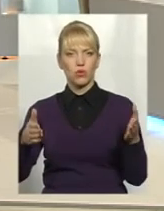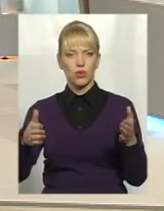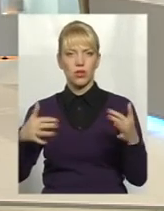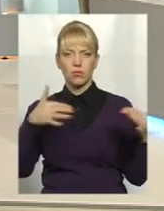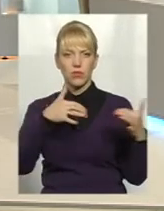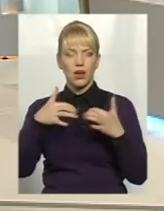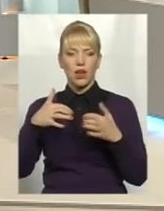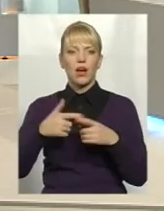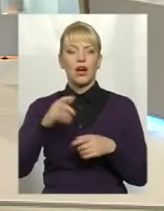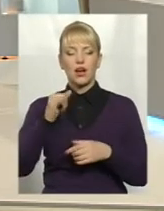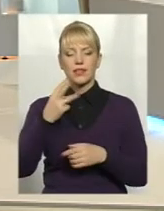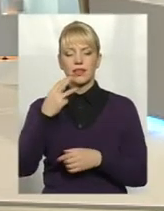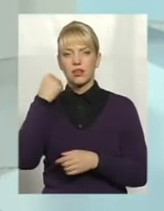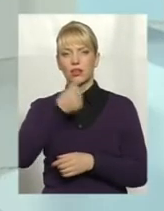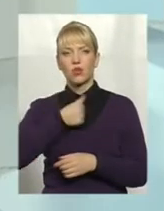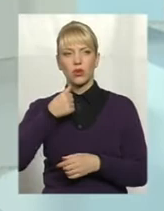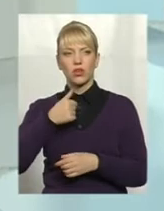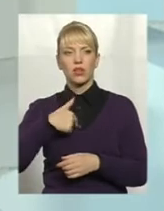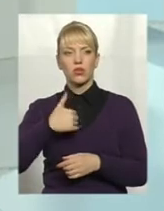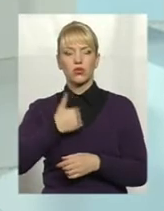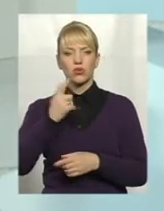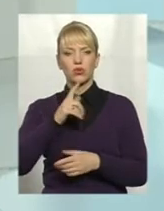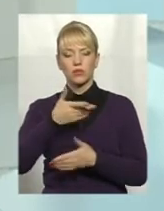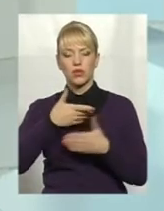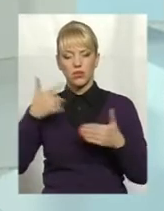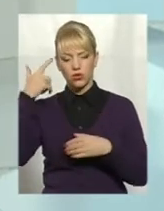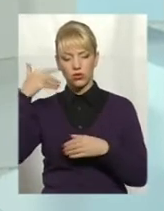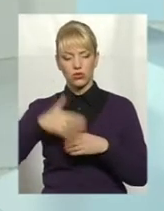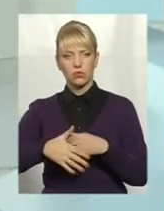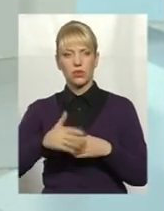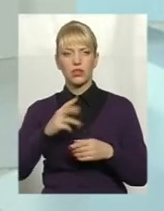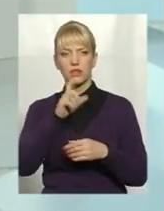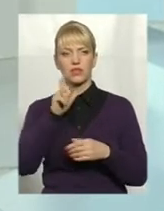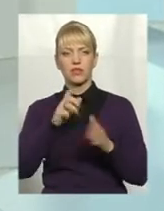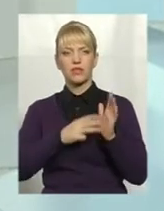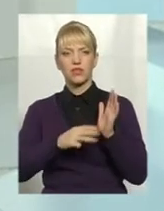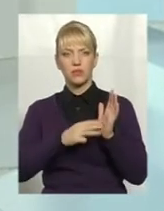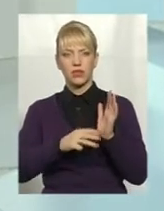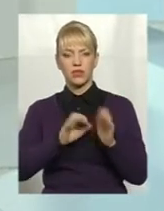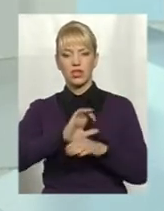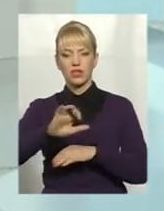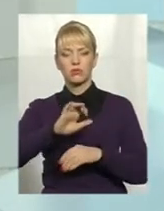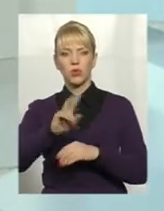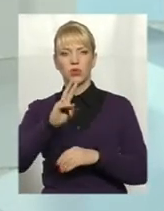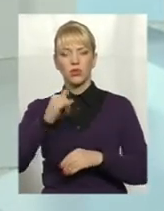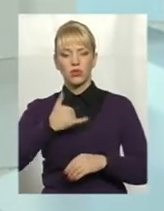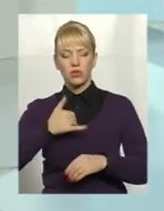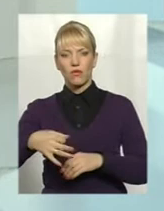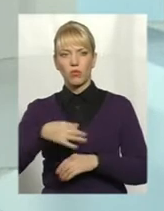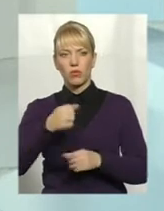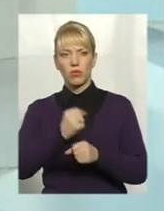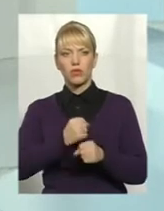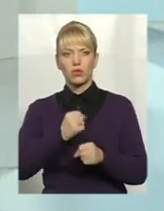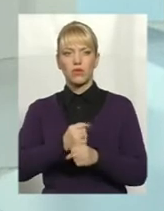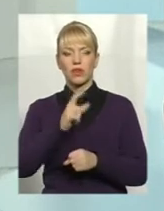роки, хочу, щоб нас зрозуміли, з 80 експортерів, які в нас в області працювали з